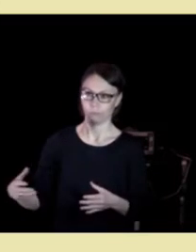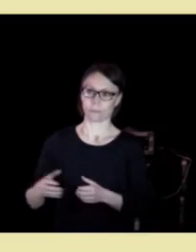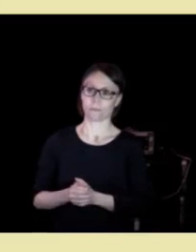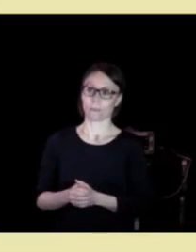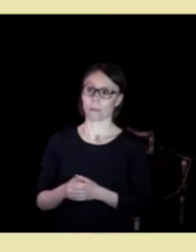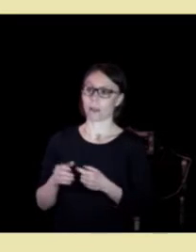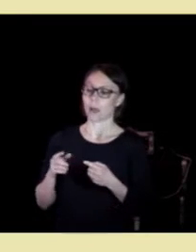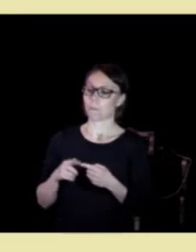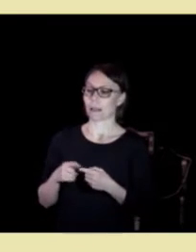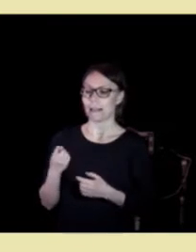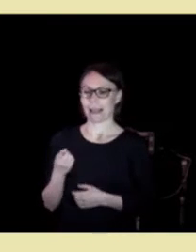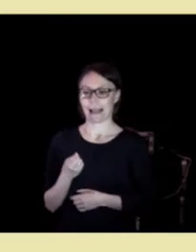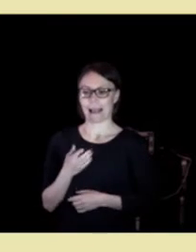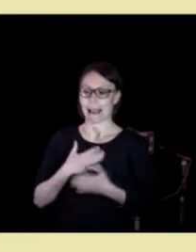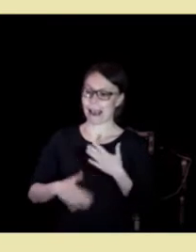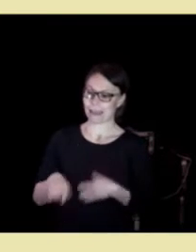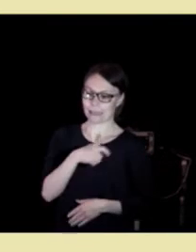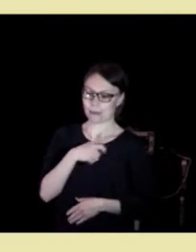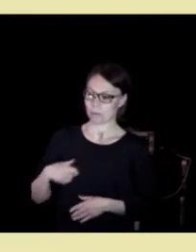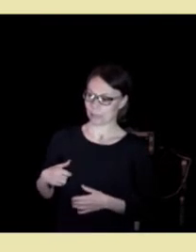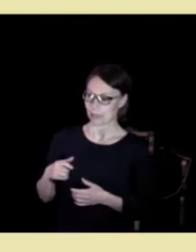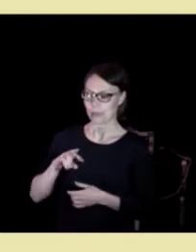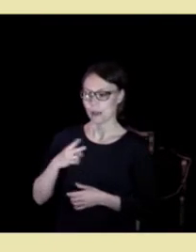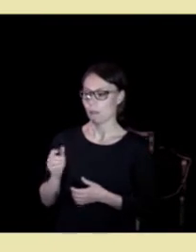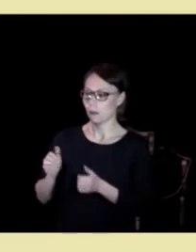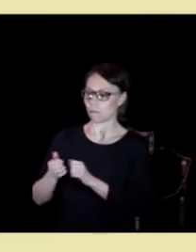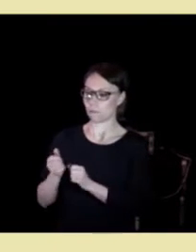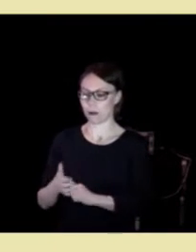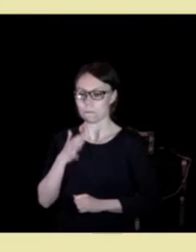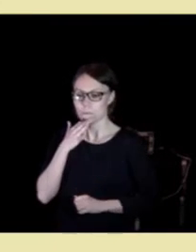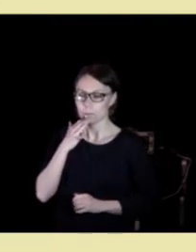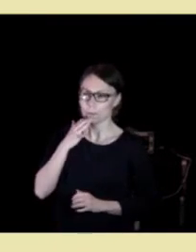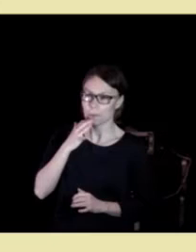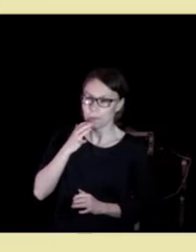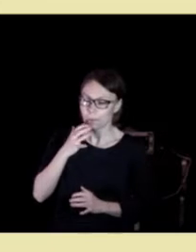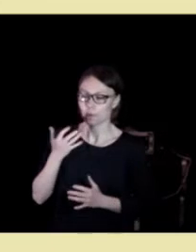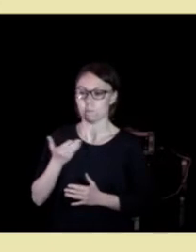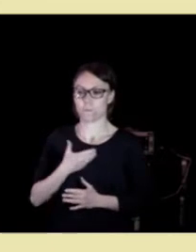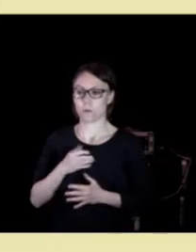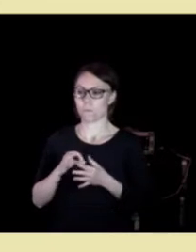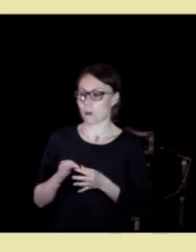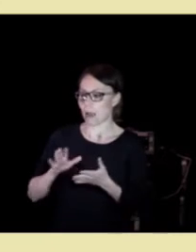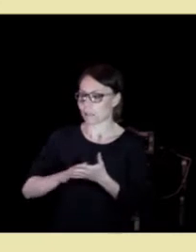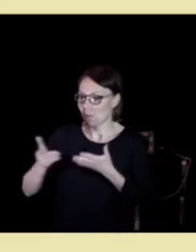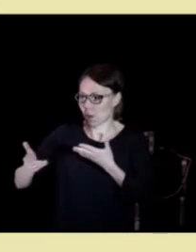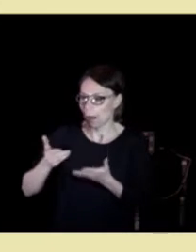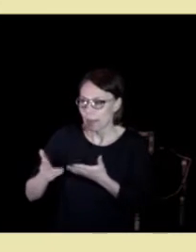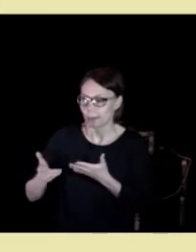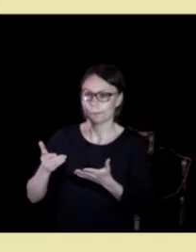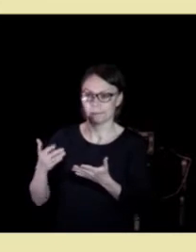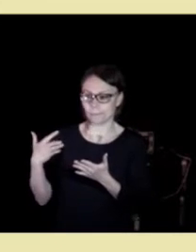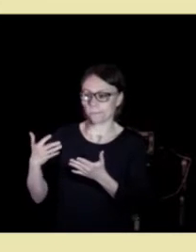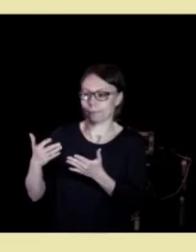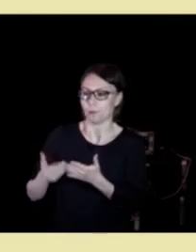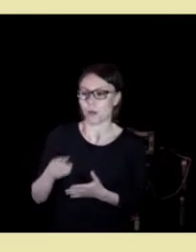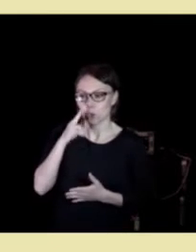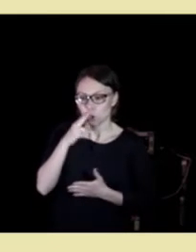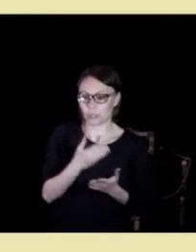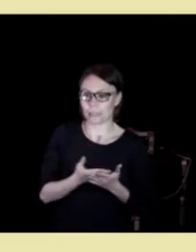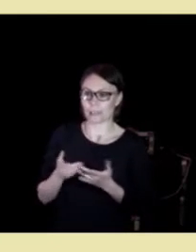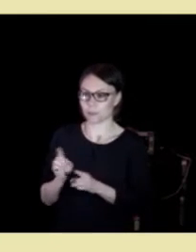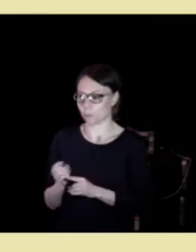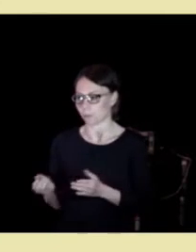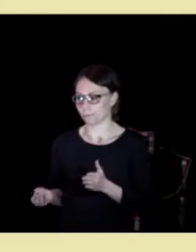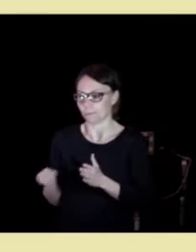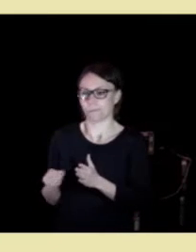Mens den ene helseministeren etter den andre har snakket seg rødkynnet om samhandling, har nye tjenester som